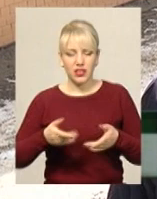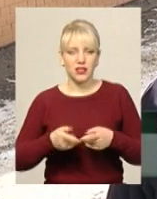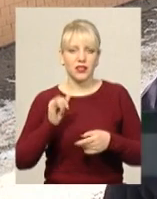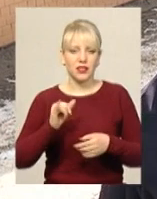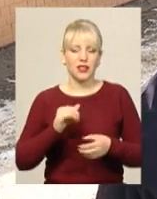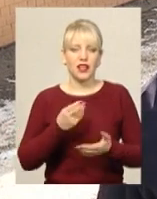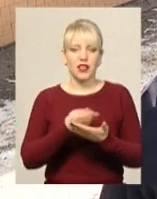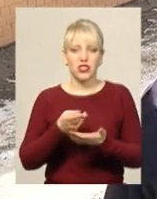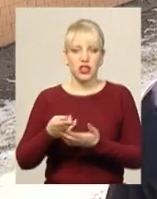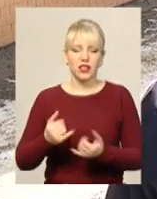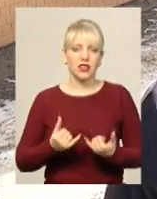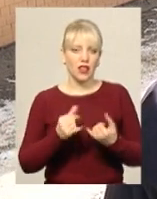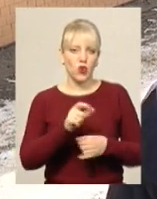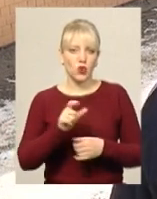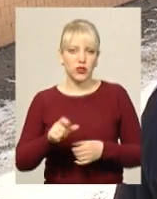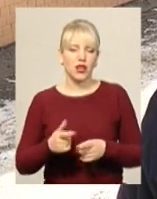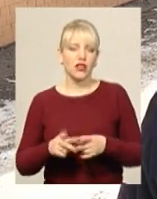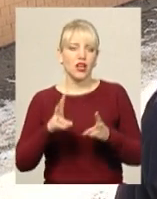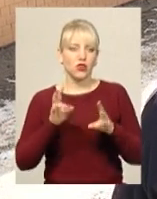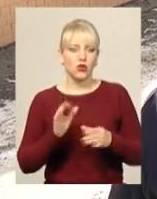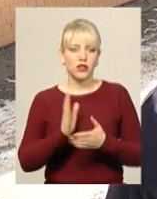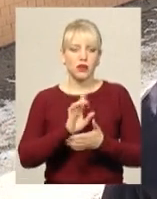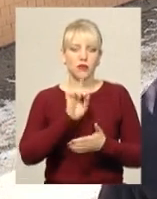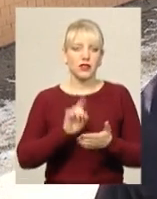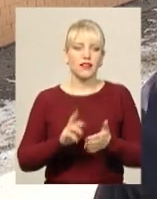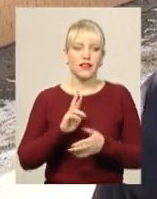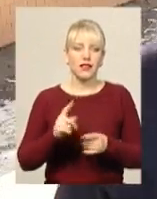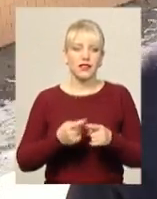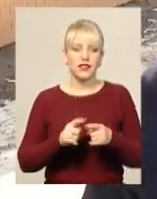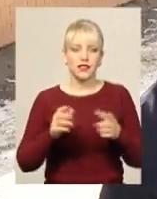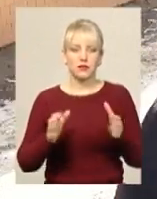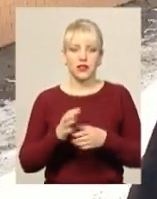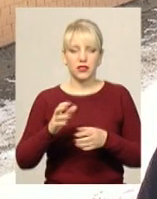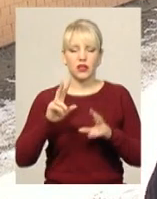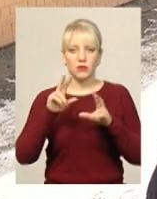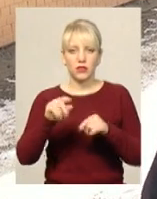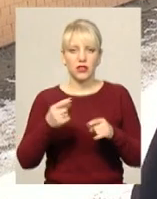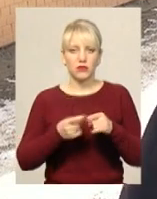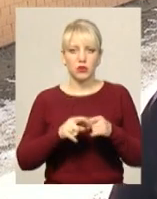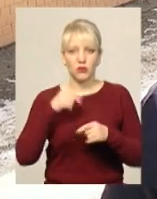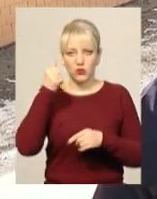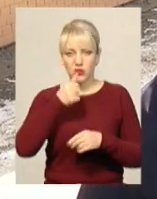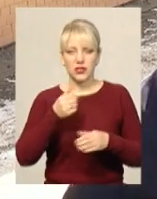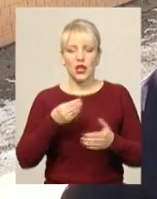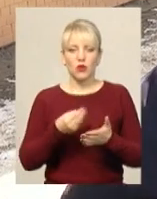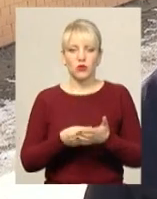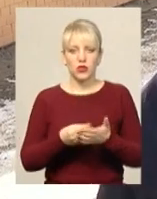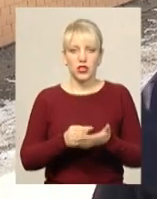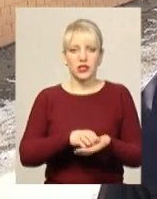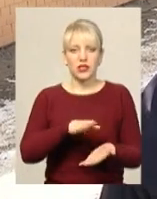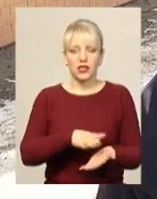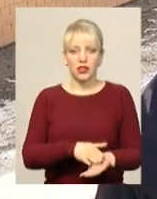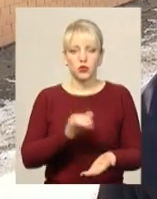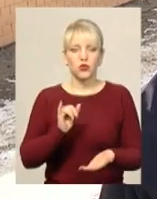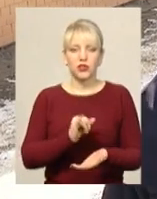Але є питання зберігання, як його зберегти. Обіцяли, що в цьому році в бюджеті закладуть і,